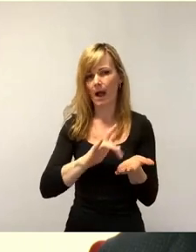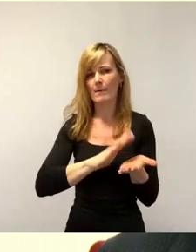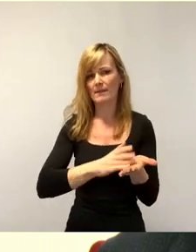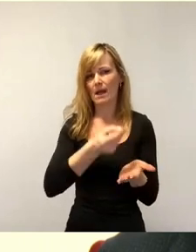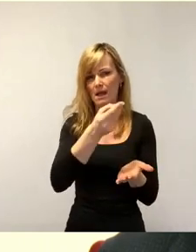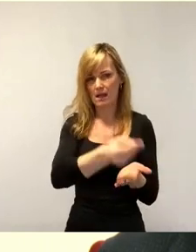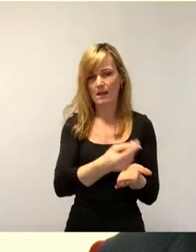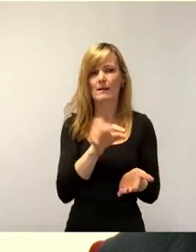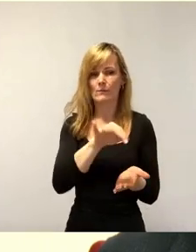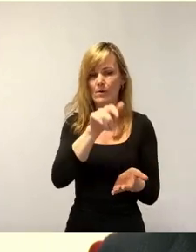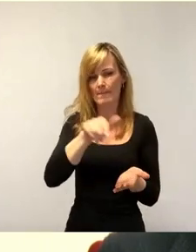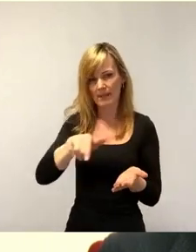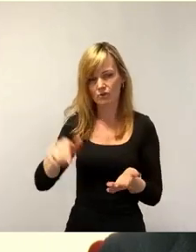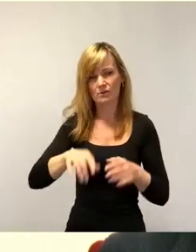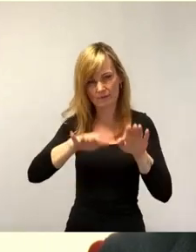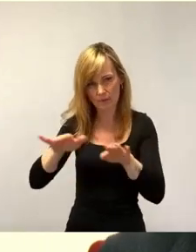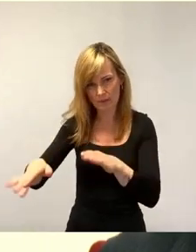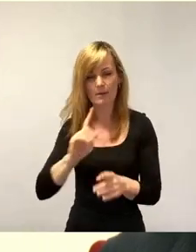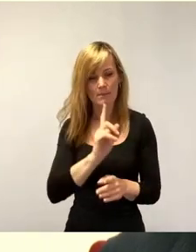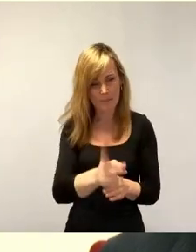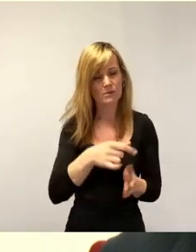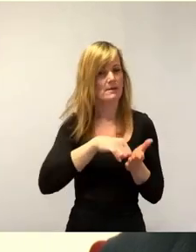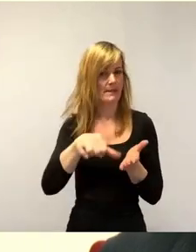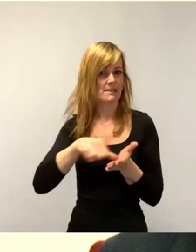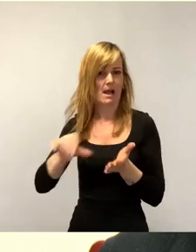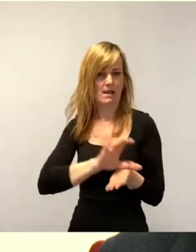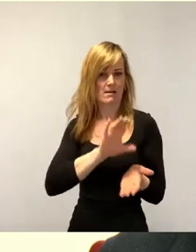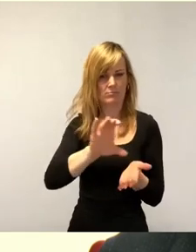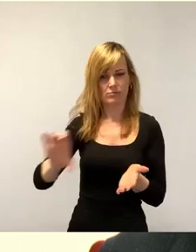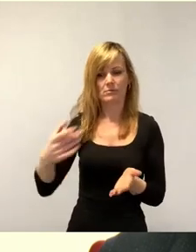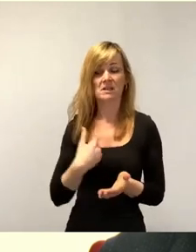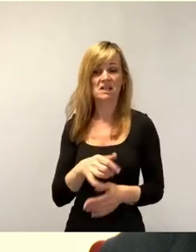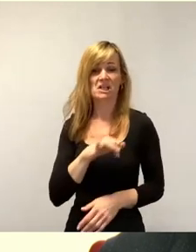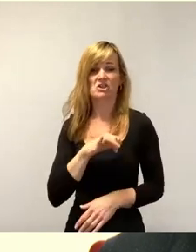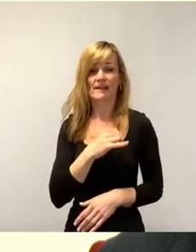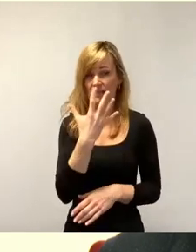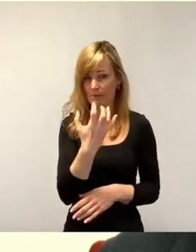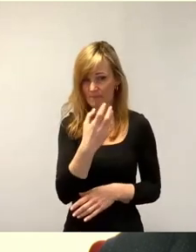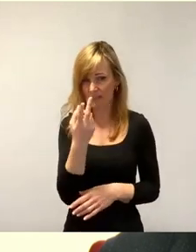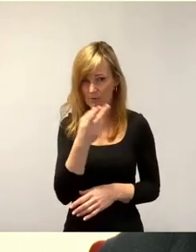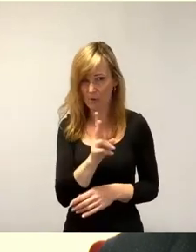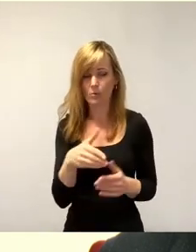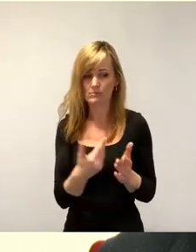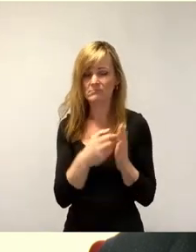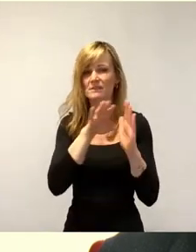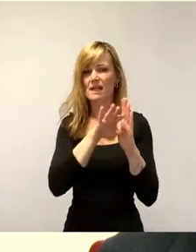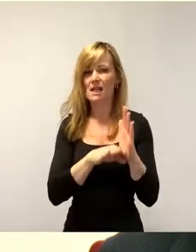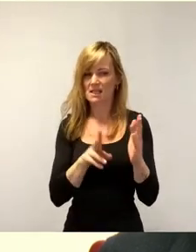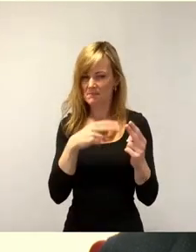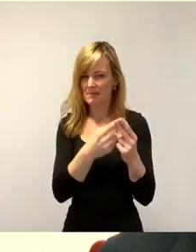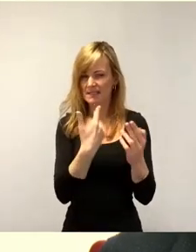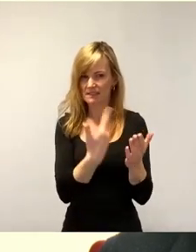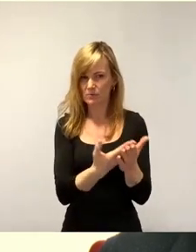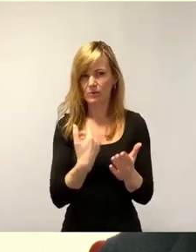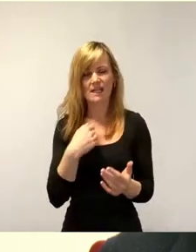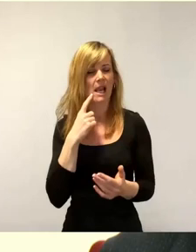verpflichtend auszuzahlen hat. Und ich bin gespannt, ob 50 Euro wirklich dem Gesetz entsprechend sind. Ich wage es zu